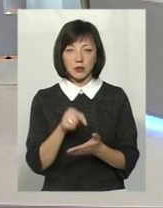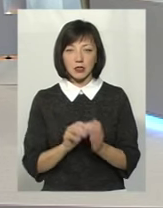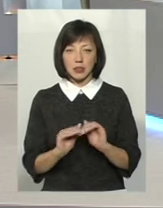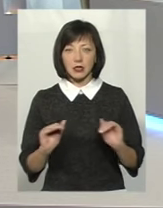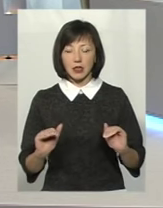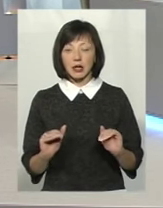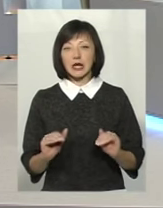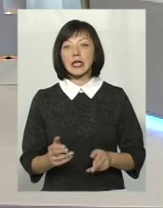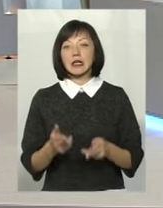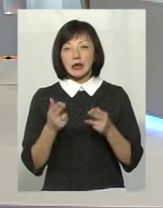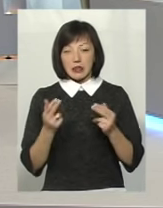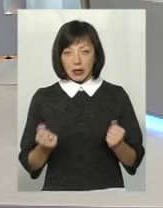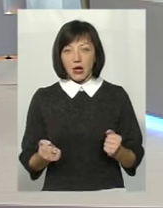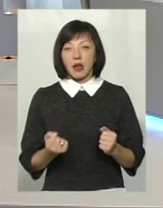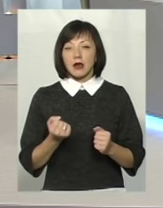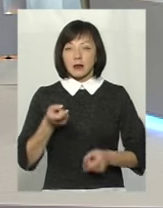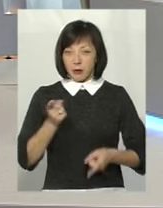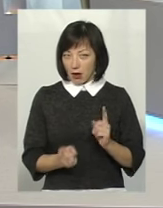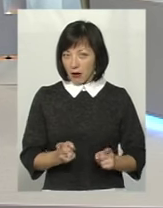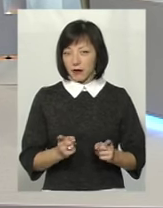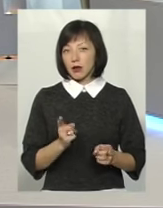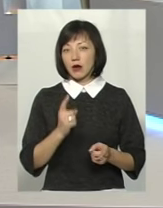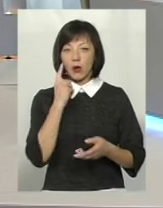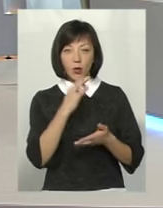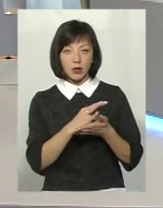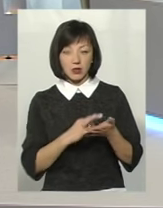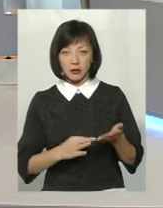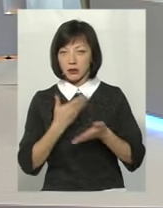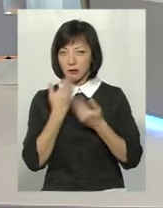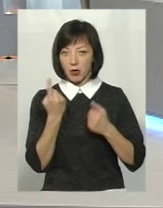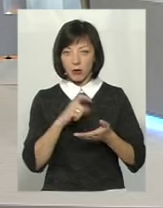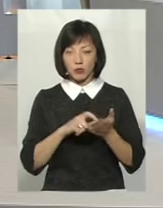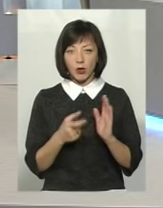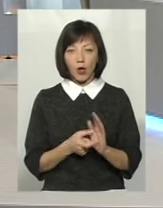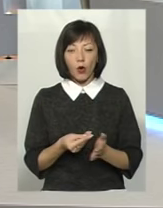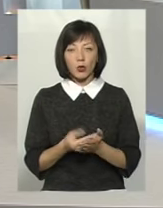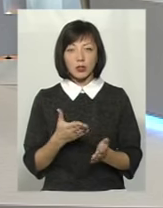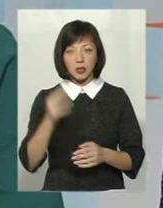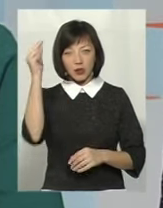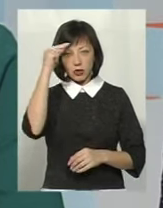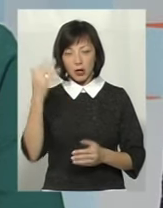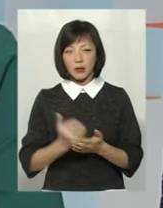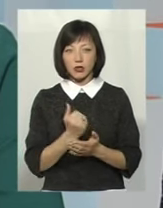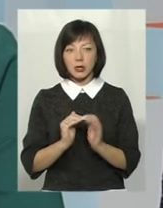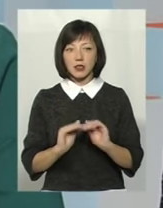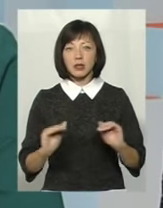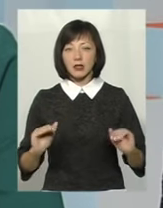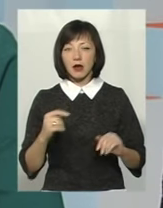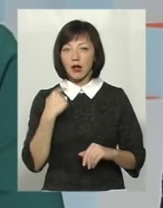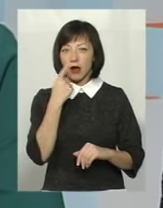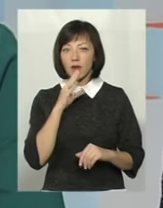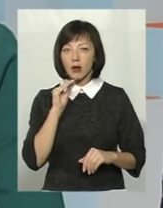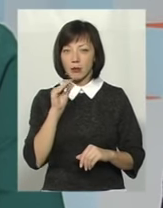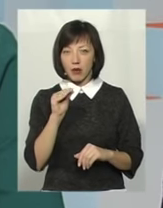справді, оцінок у першому класі дітям не ставлять і оцінюється навчальні досягнення учнів вербально.